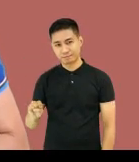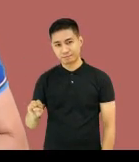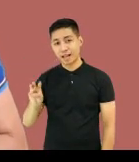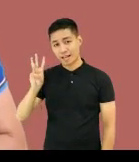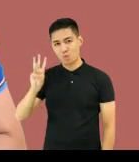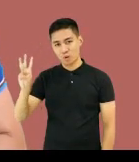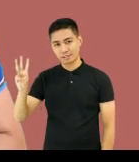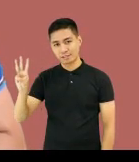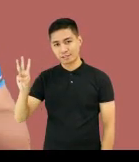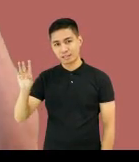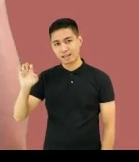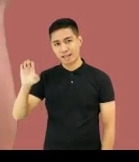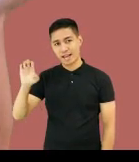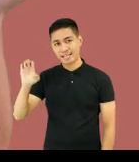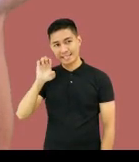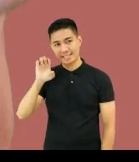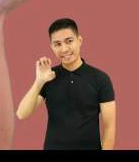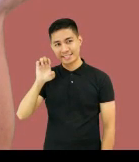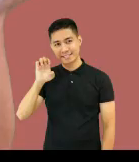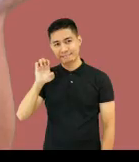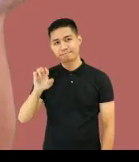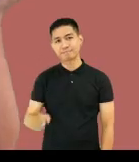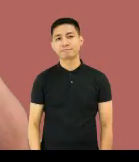Kanluran, at Silangan.